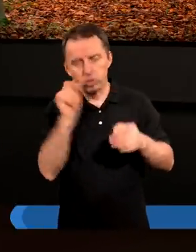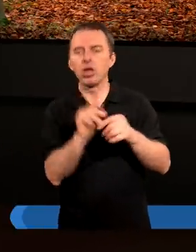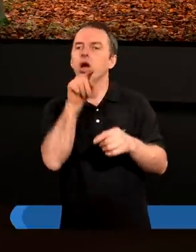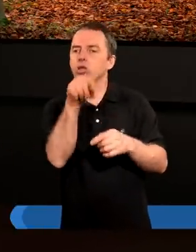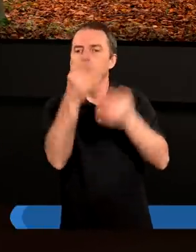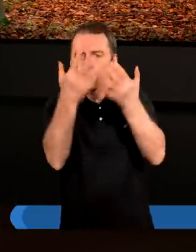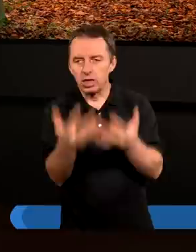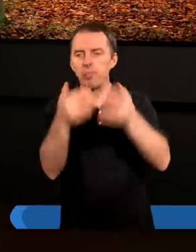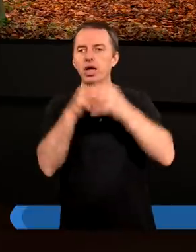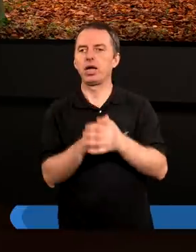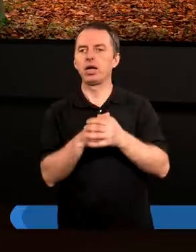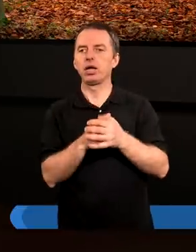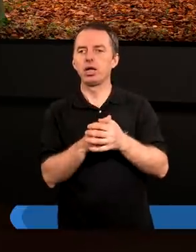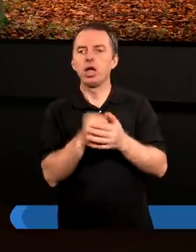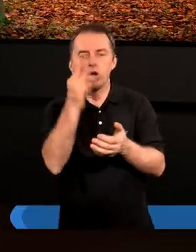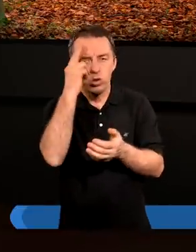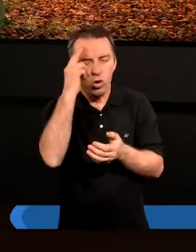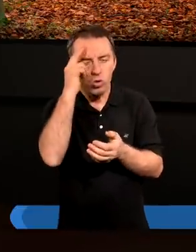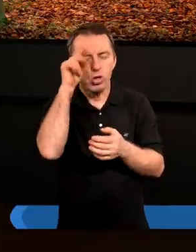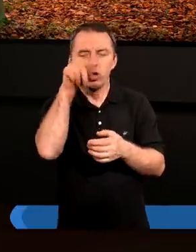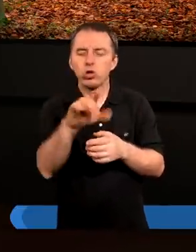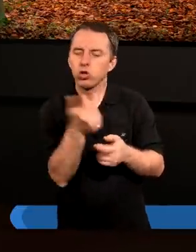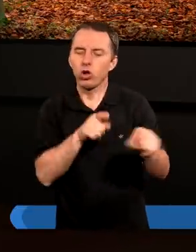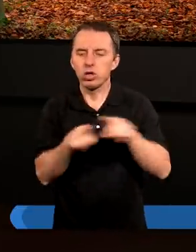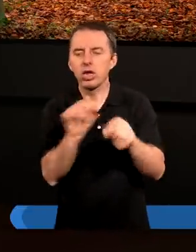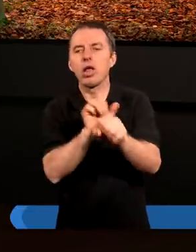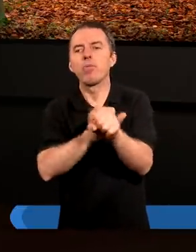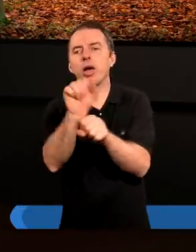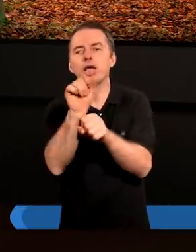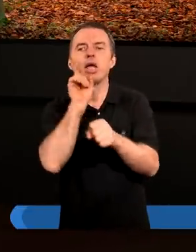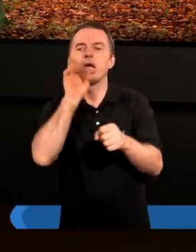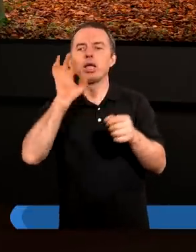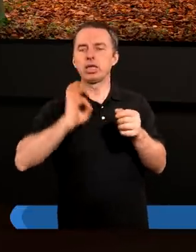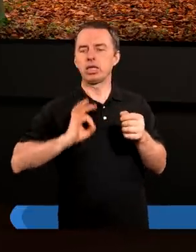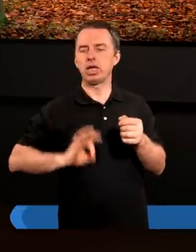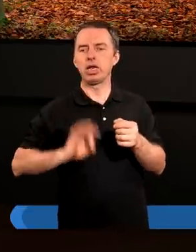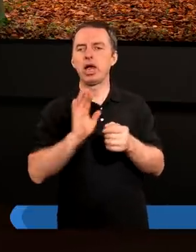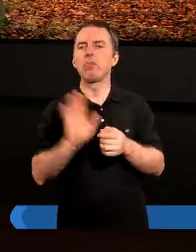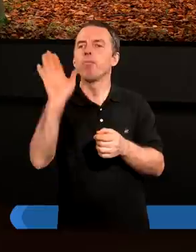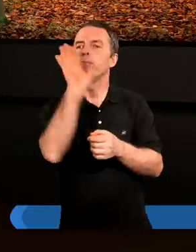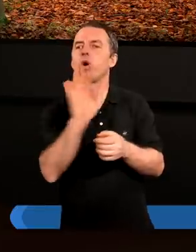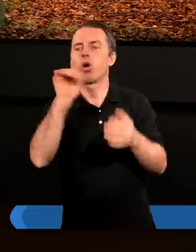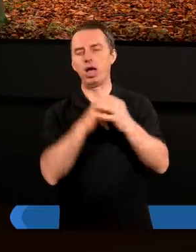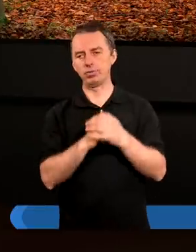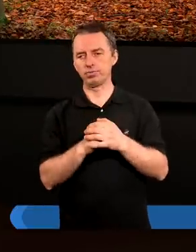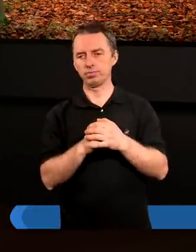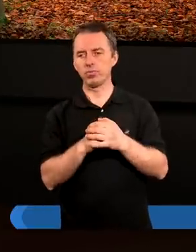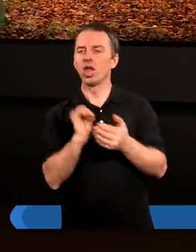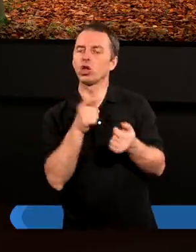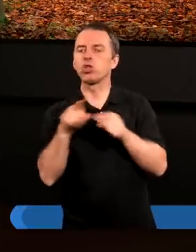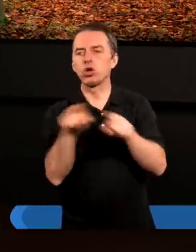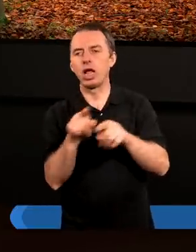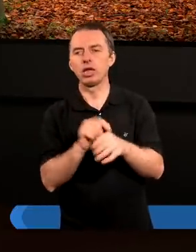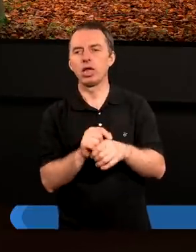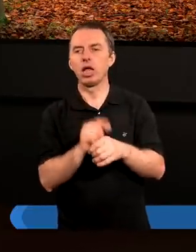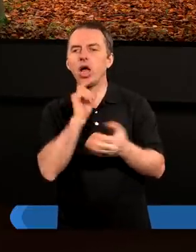chcemy zrozumieć to, co to znaczy być synem Boga. Co to